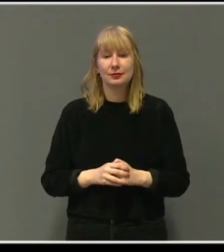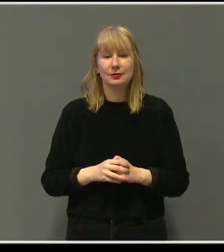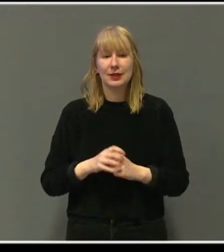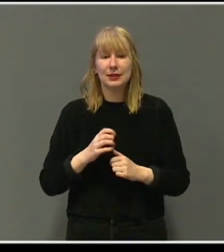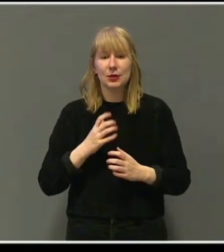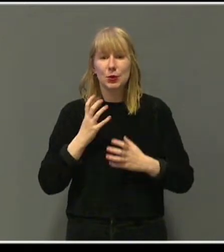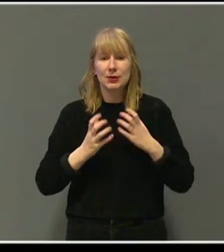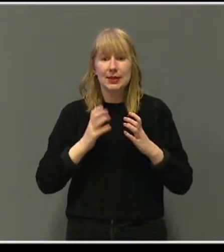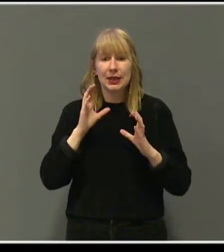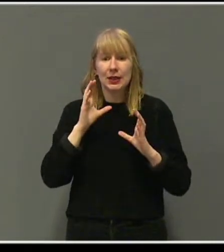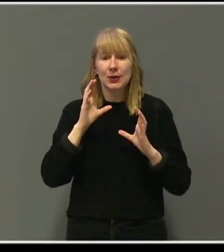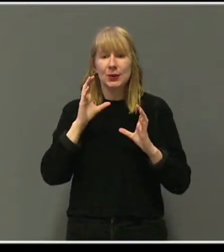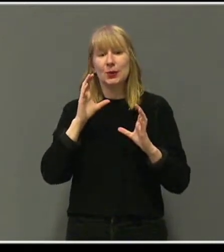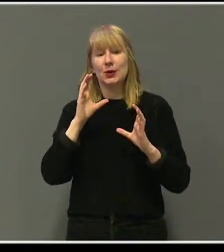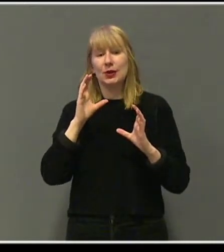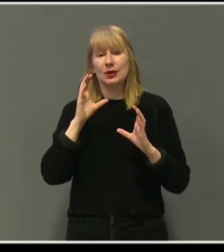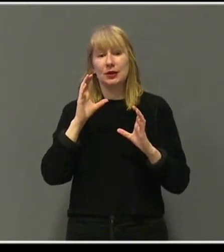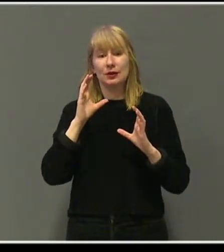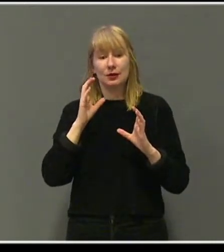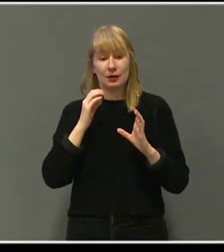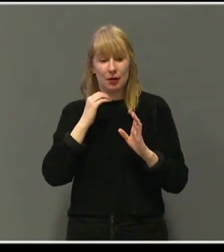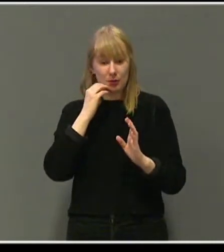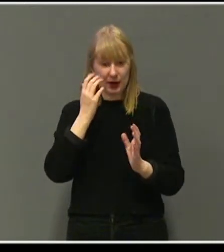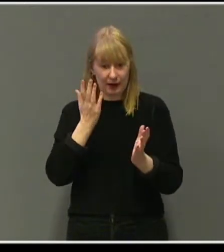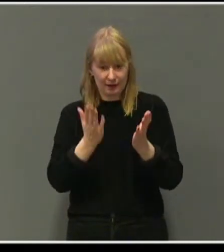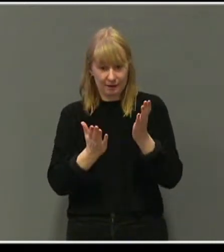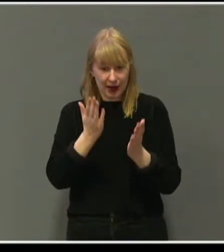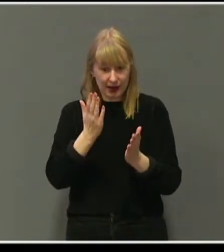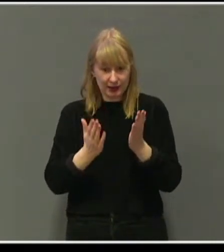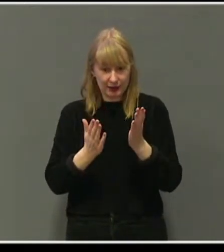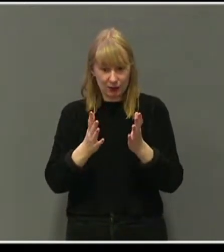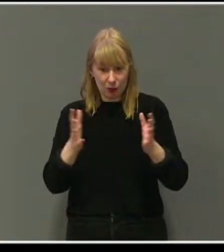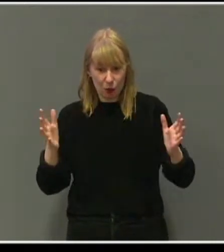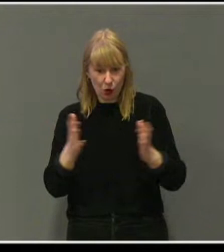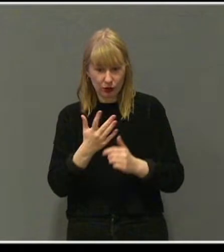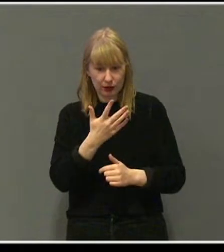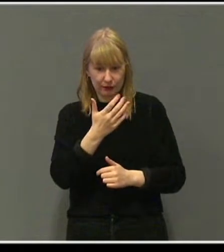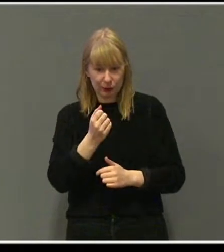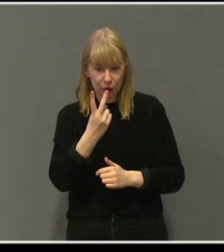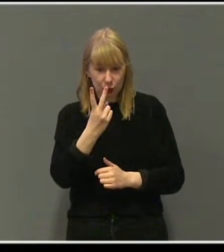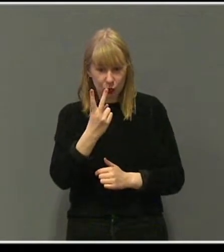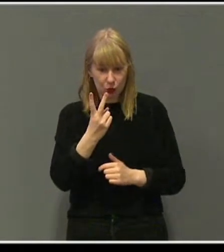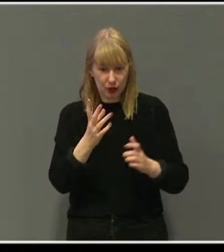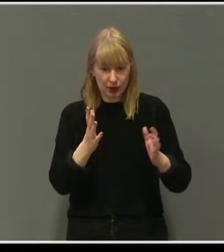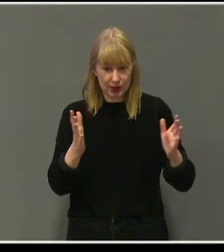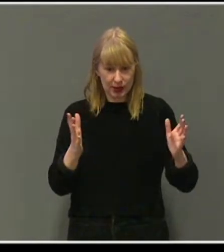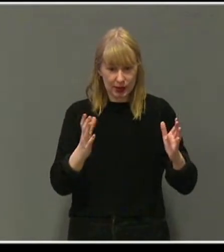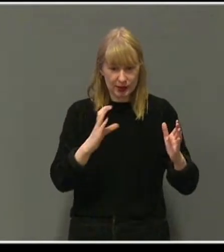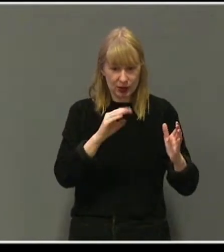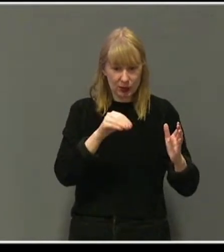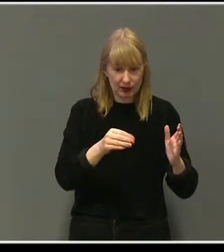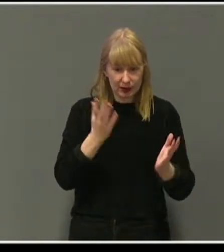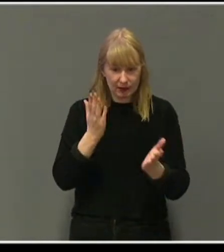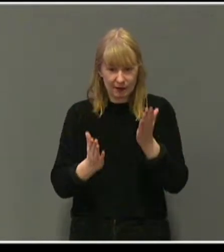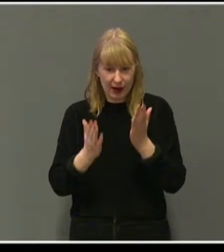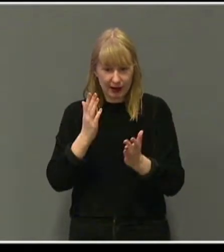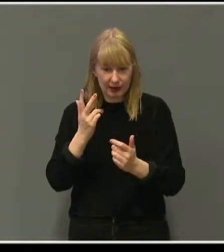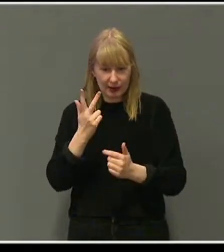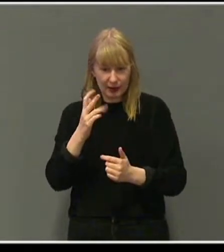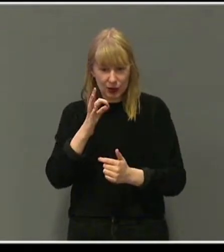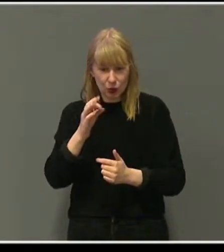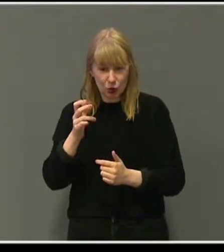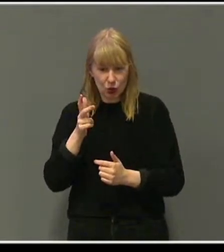nølende vin. Han ble målt, 52 cm lang. Han ble veid, 3580 gram.